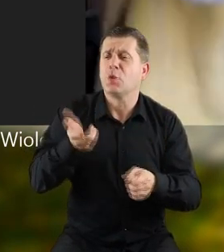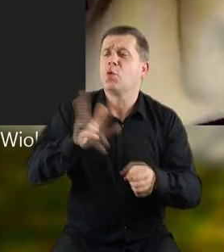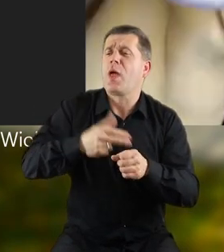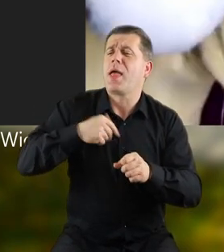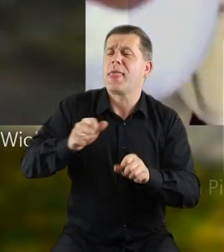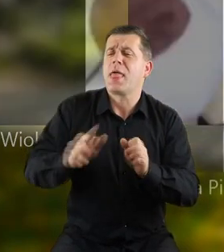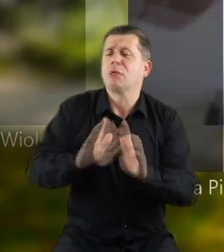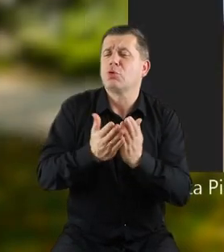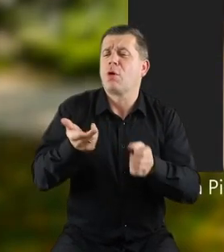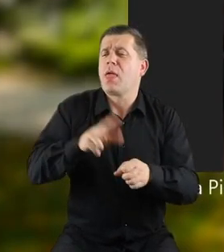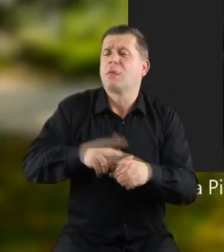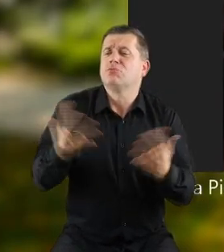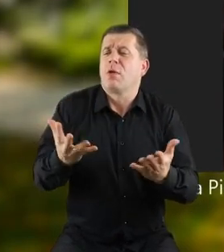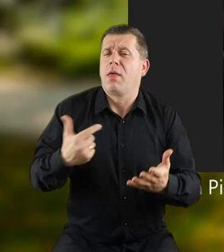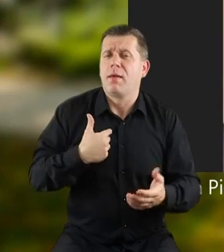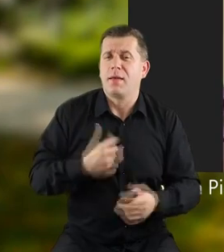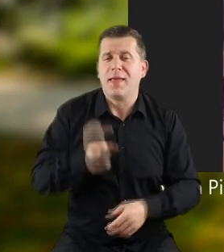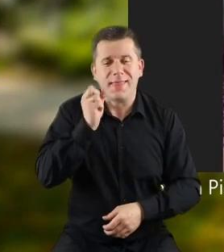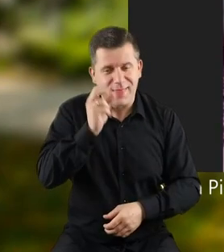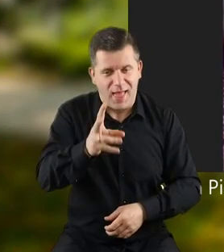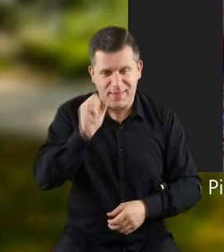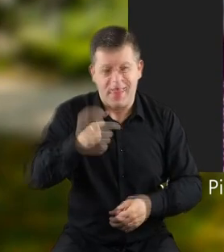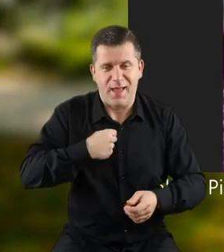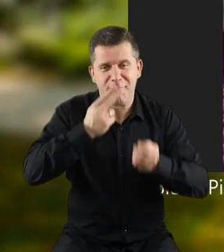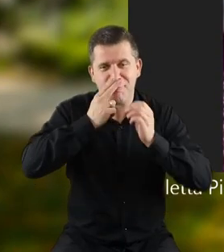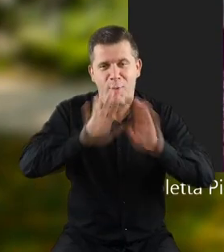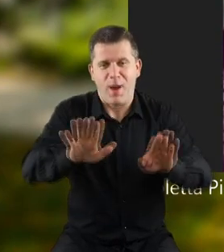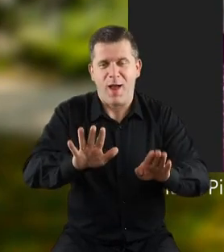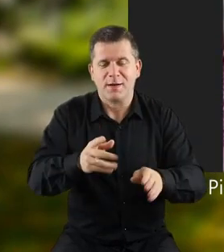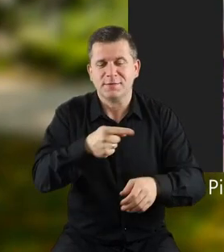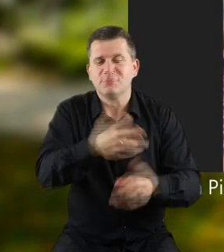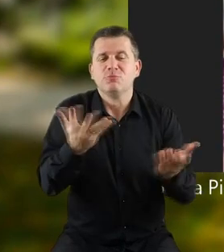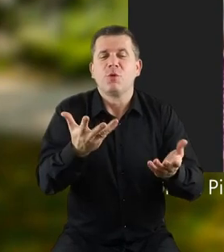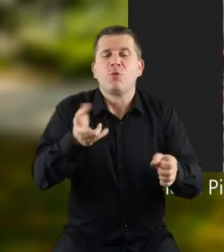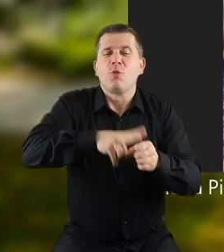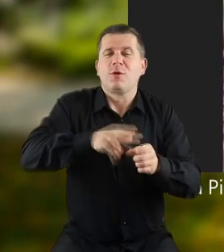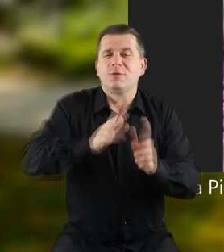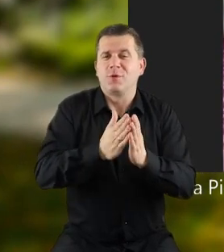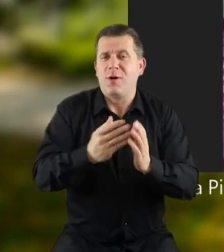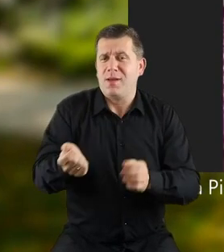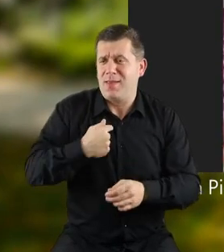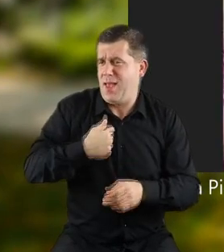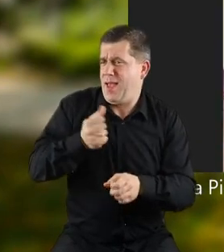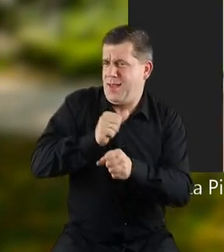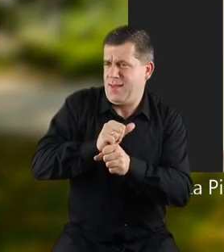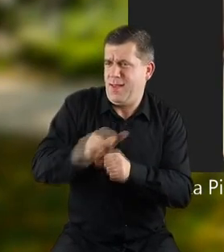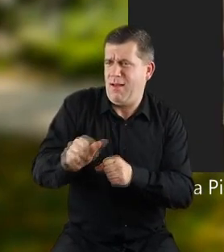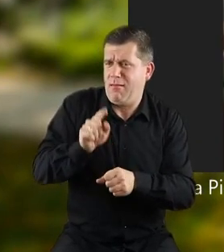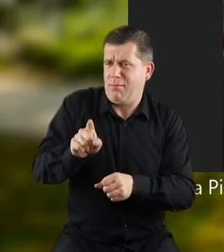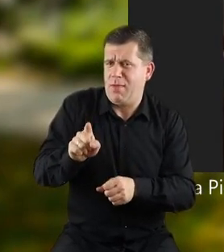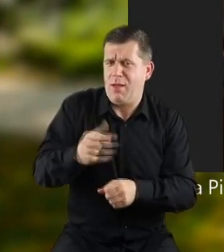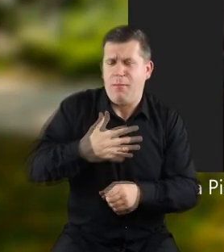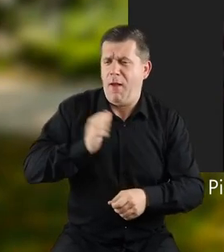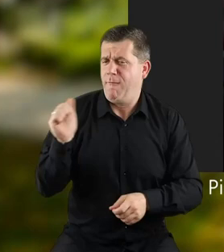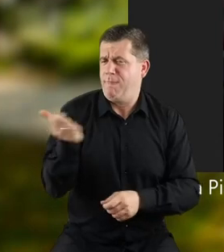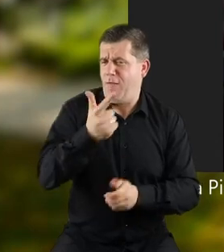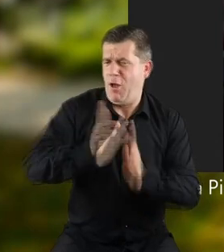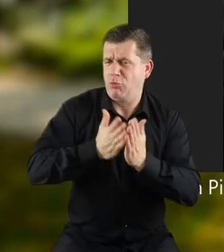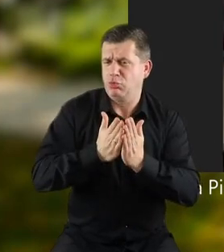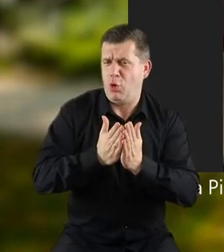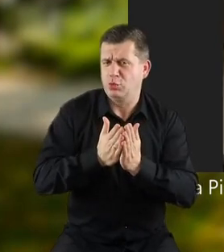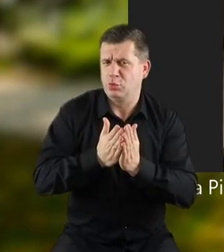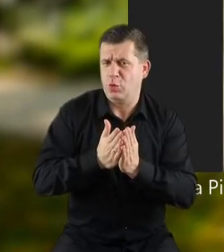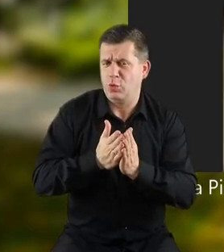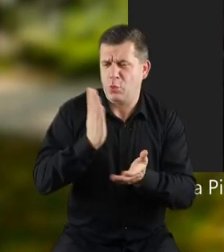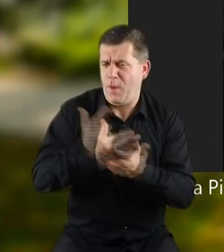jakiej ja jestem książki? Tak, kochani, już pokazuję z jakiej ty jesteś książki. Ja jestem nawet w dwóch książkach,